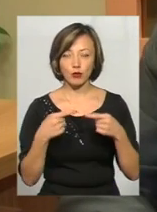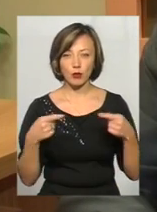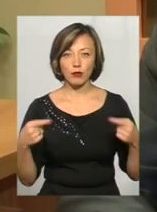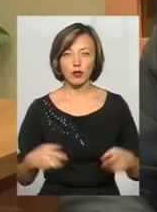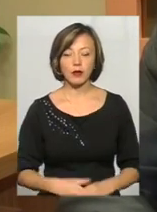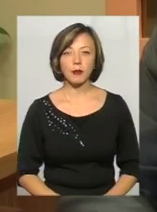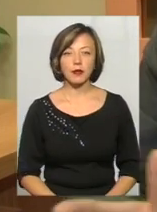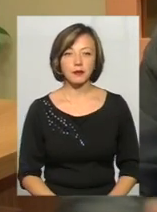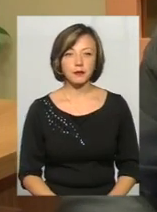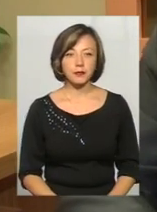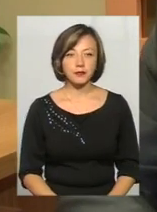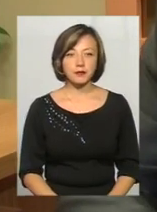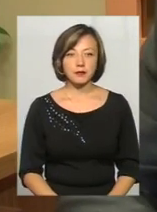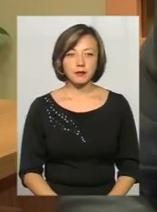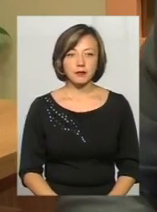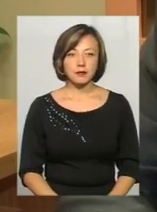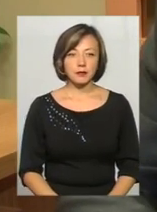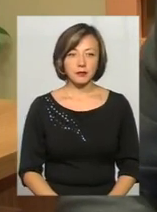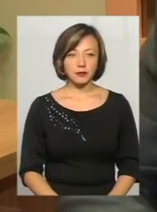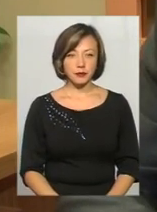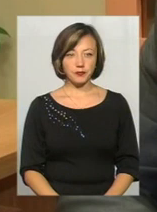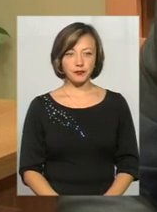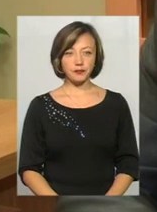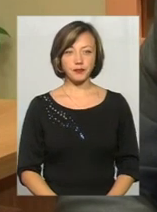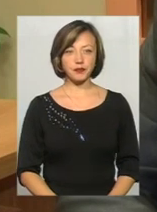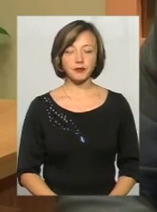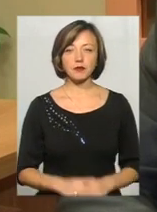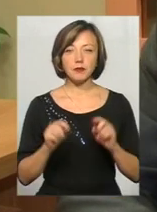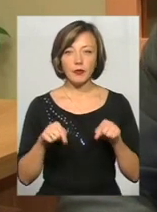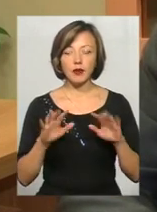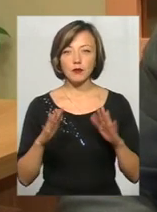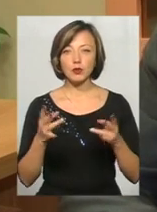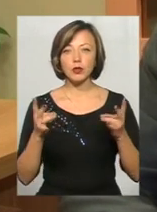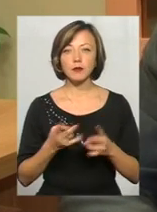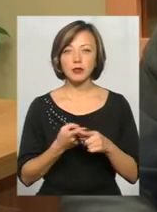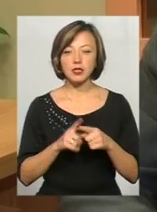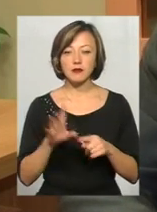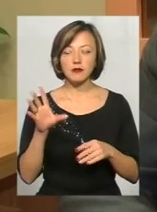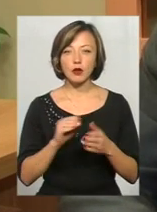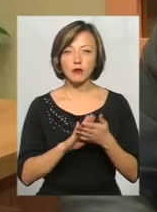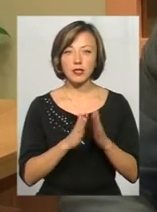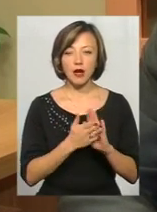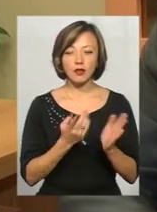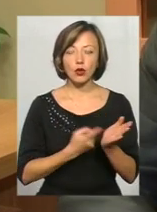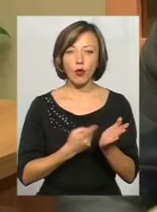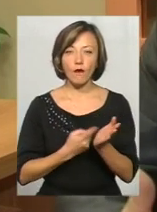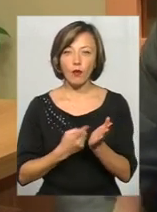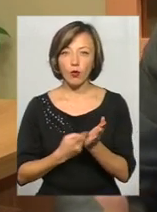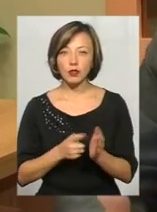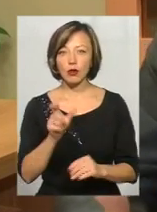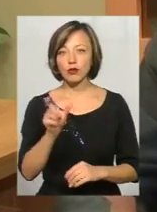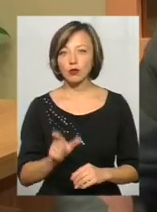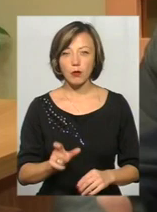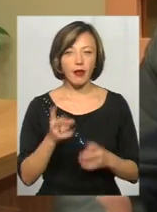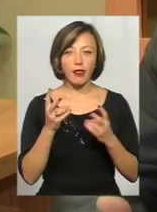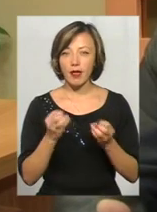комісії. То в даному випадку потрібно ці всі обставини доводити те, що особа не